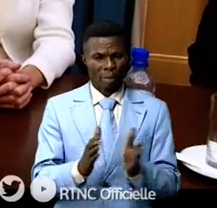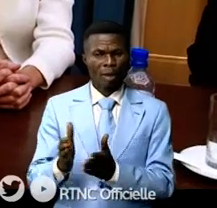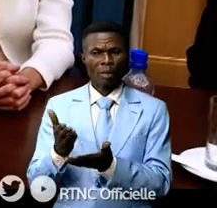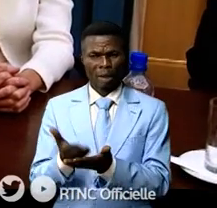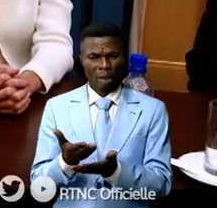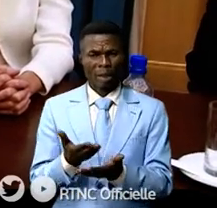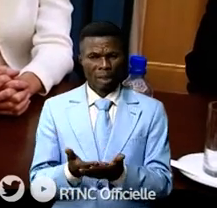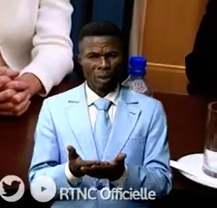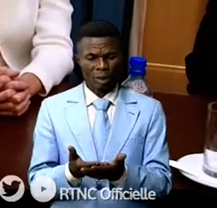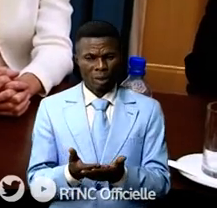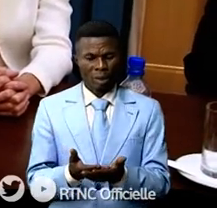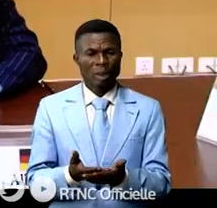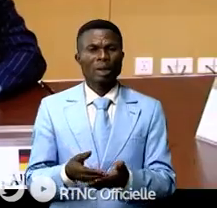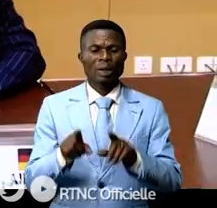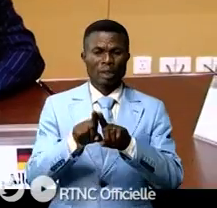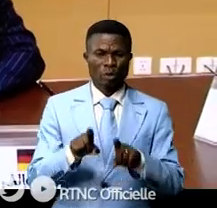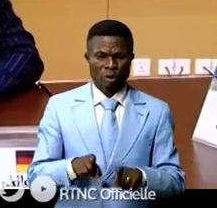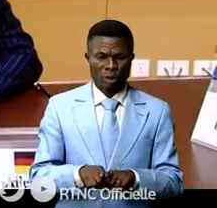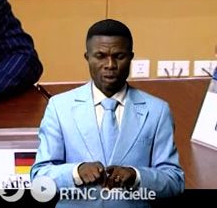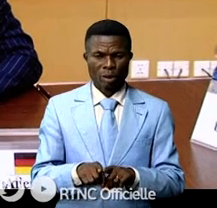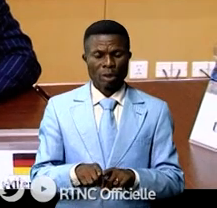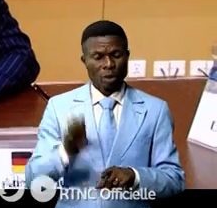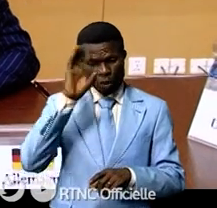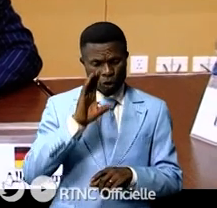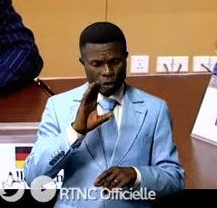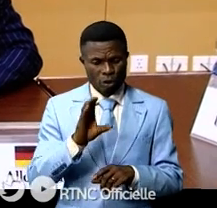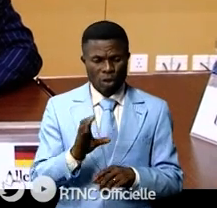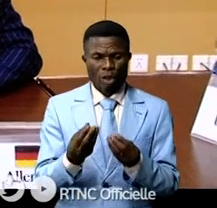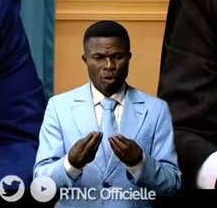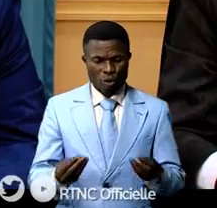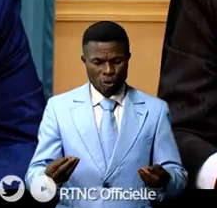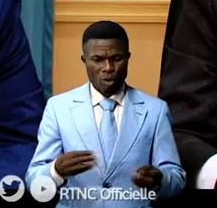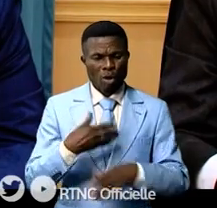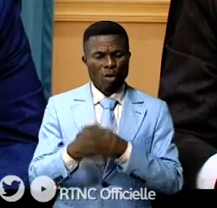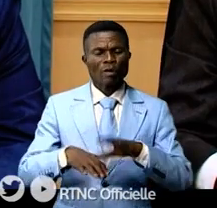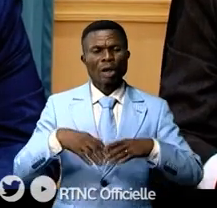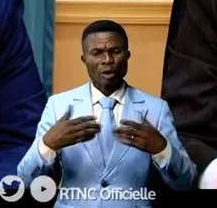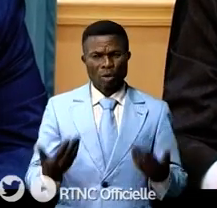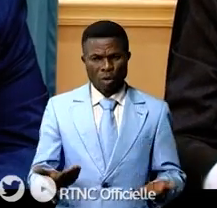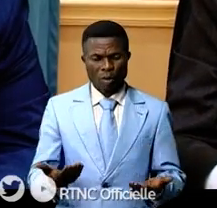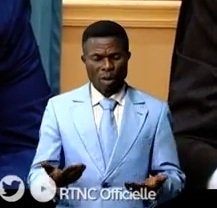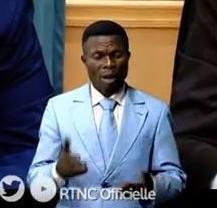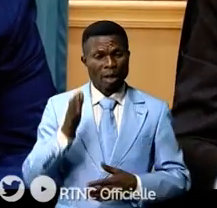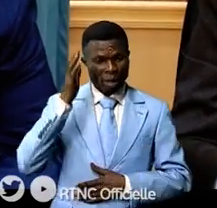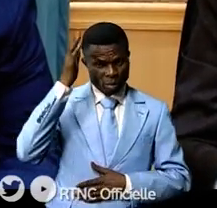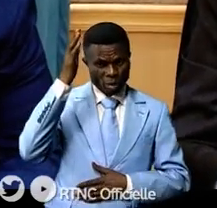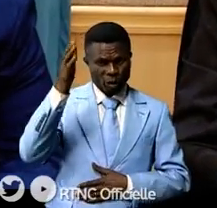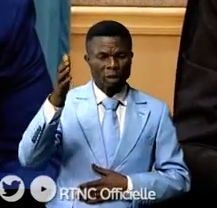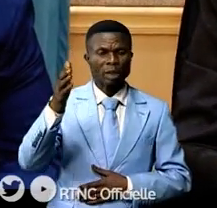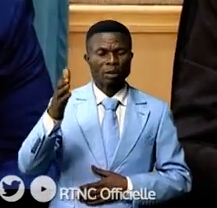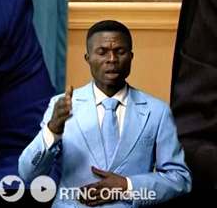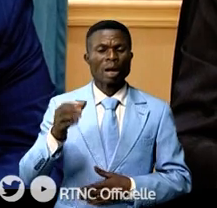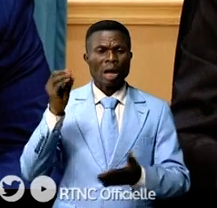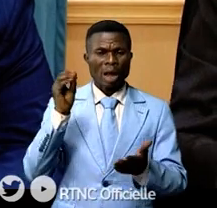mis en place pour voir comment en fait faire en sorte qu'on puisse